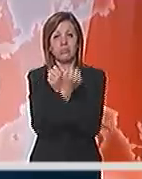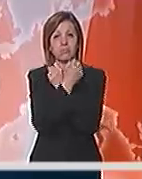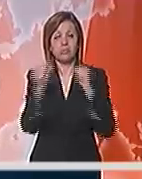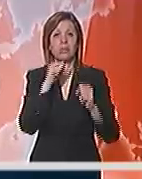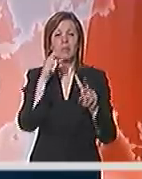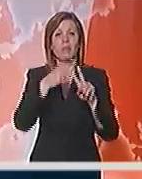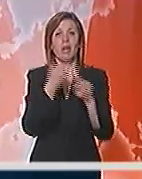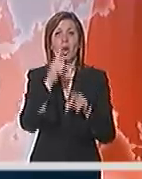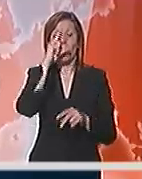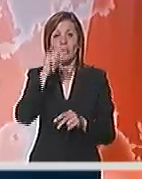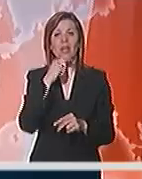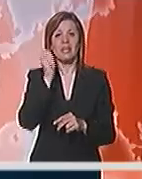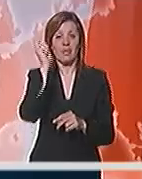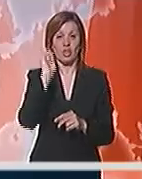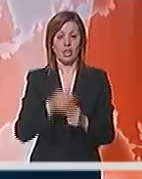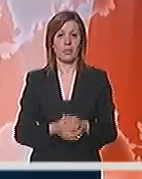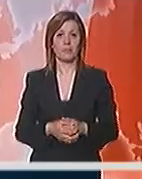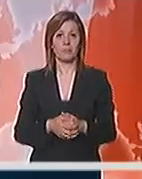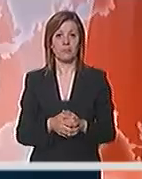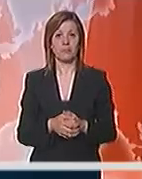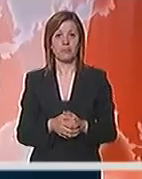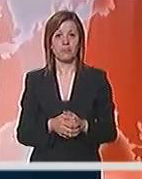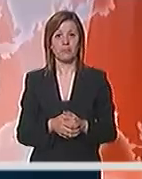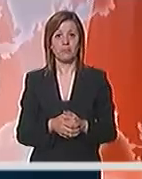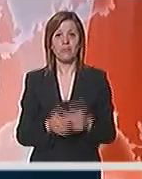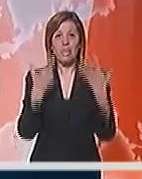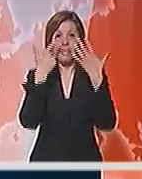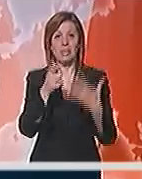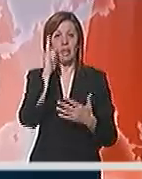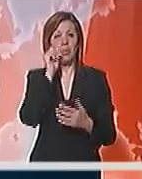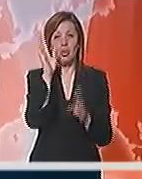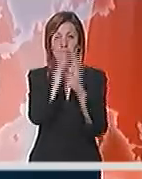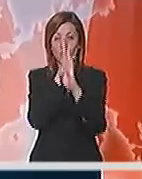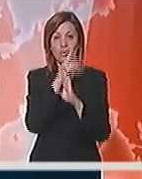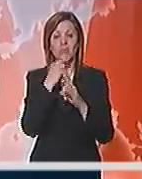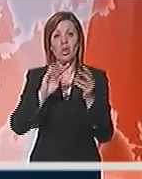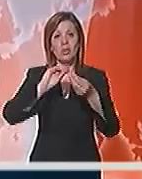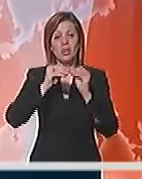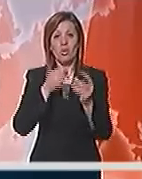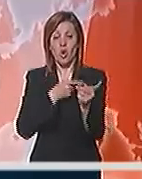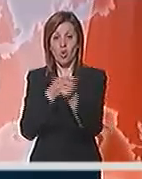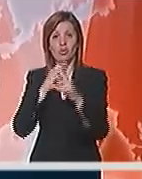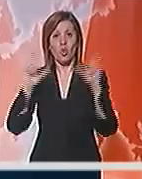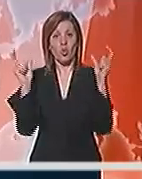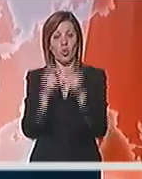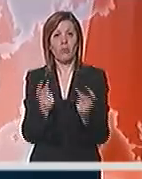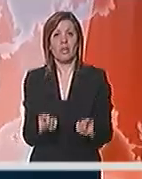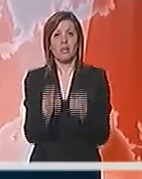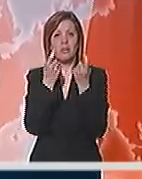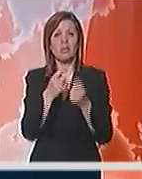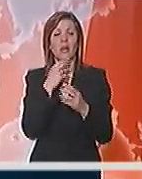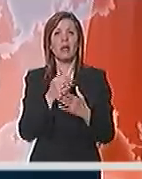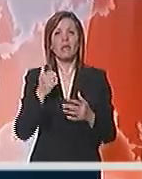IPKO u opštini Zvečan. Sedam ljudi osvumljičenih za trogovinu oružijem uhopšeno u selu